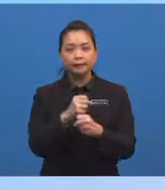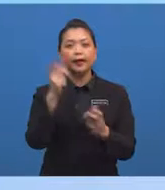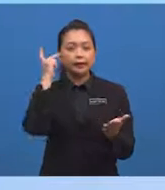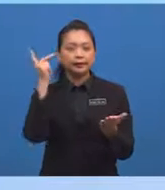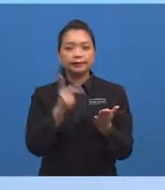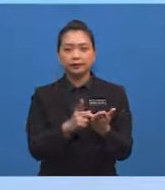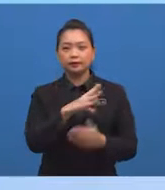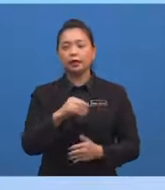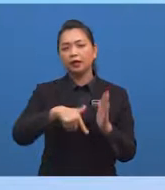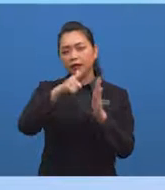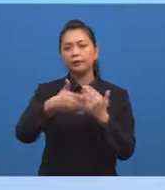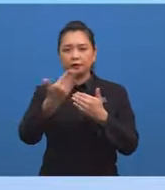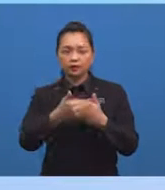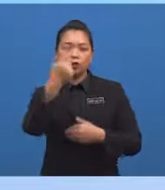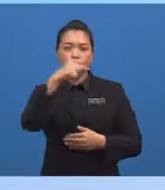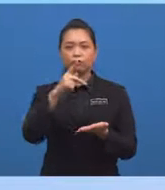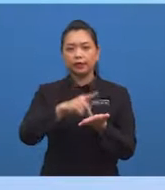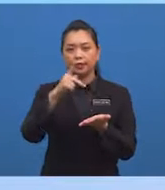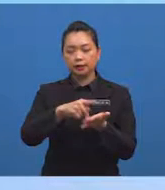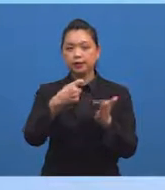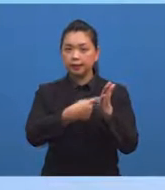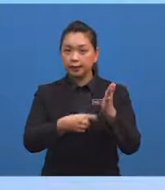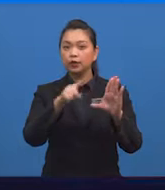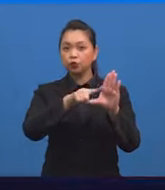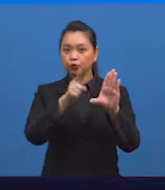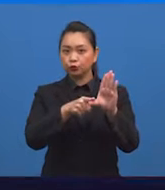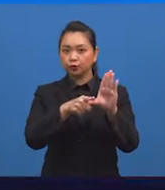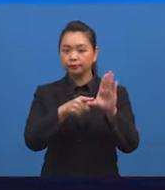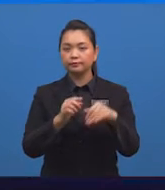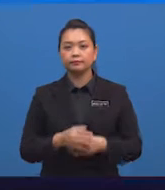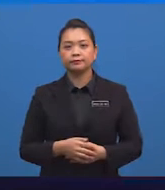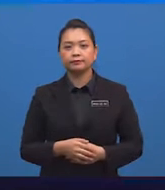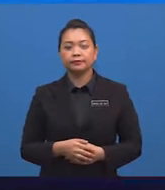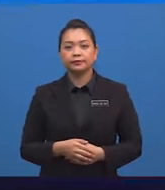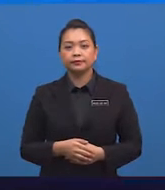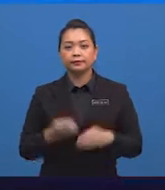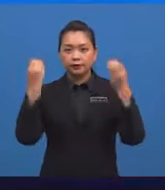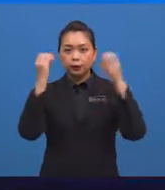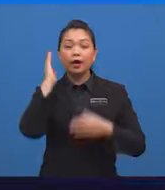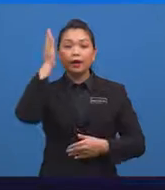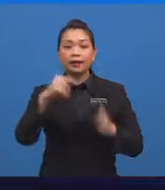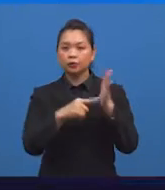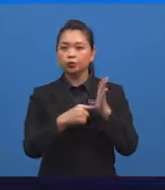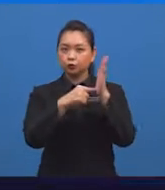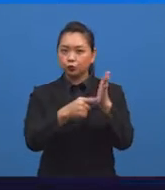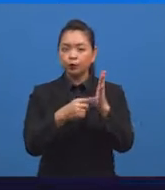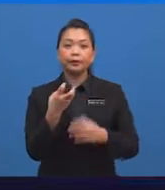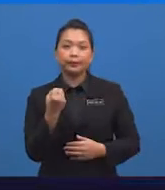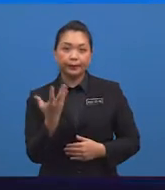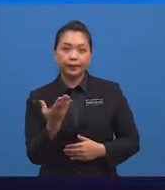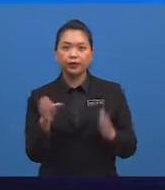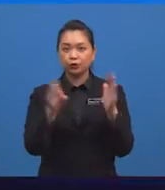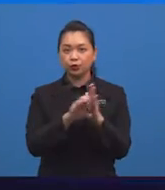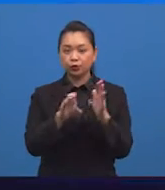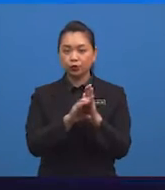dan lebih mudah untuk mengira nilai sudutnya Cikgu Ju akan tunjukkan beberapa contoh